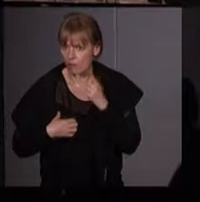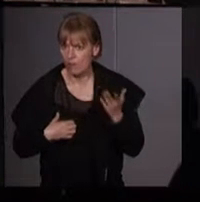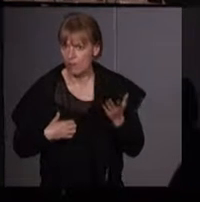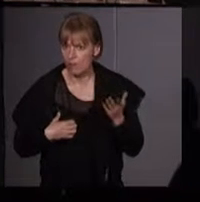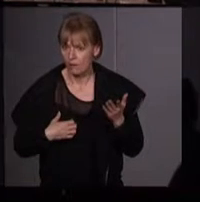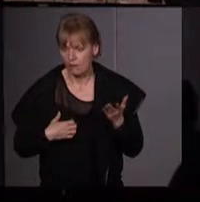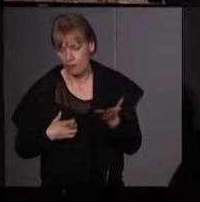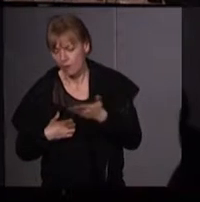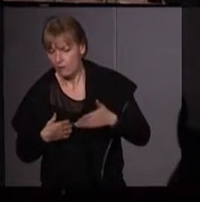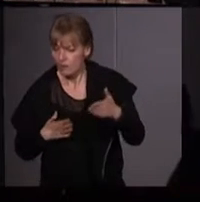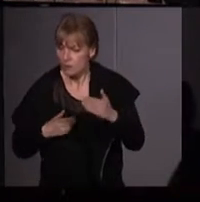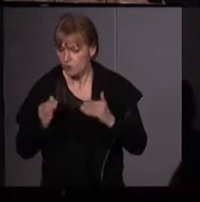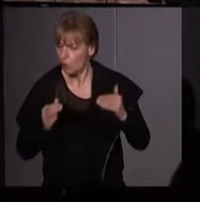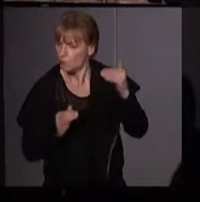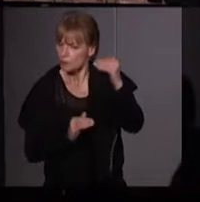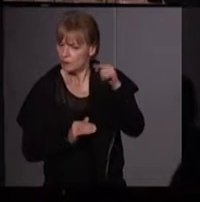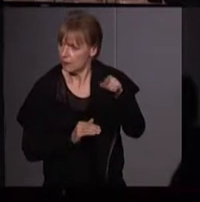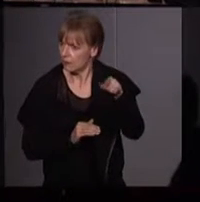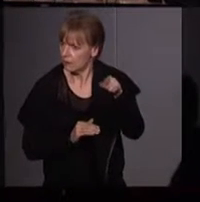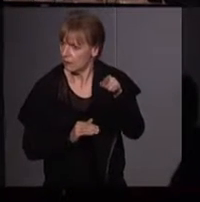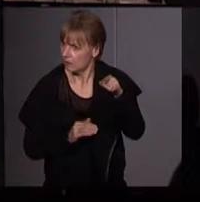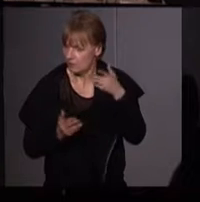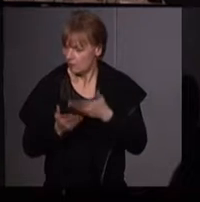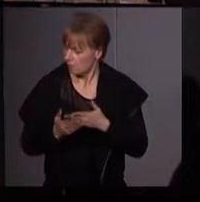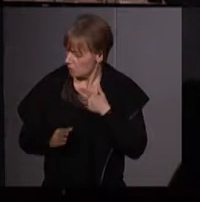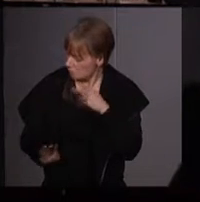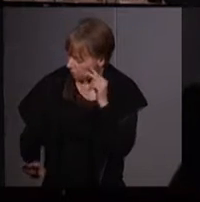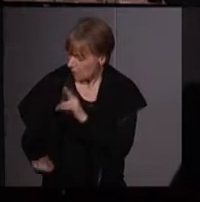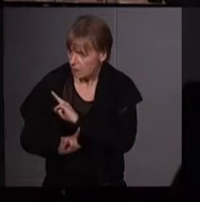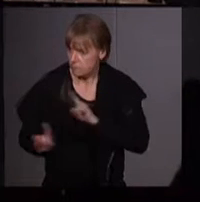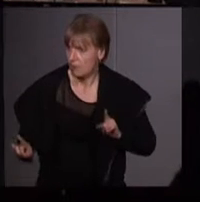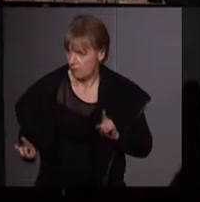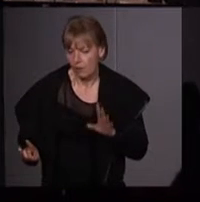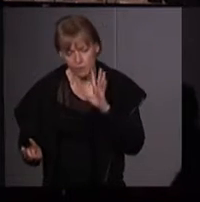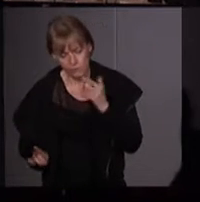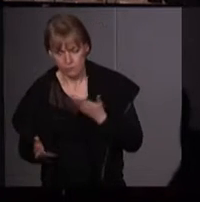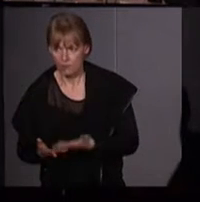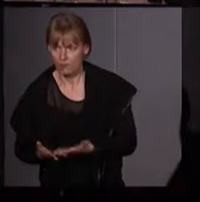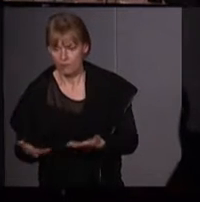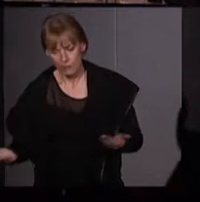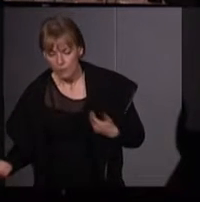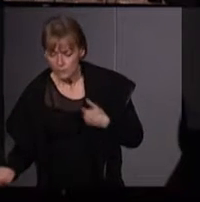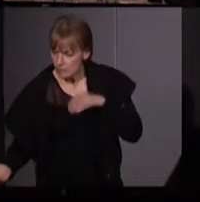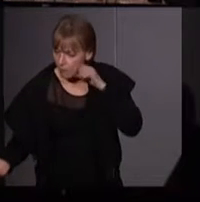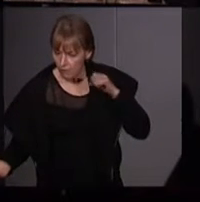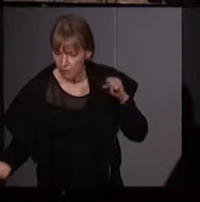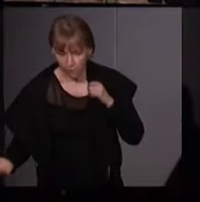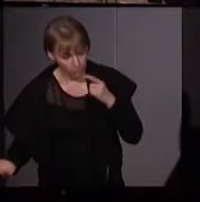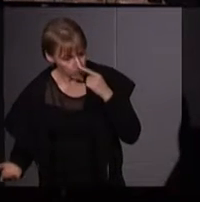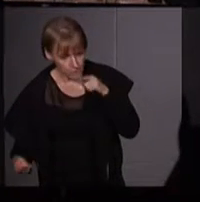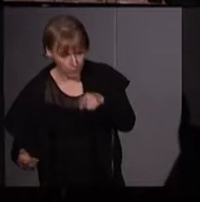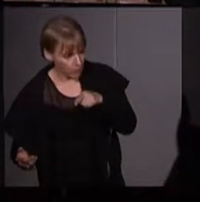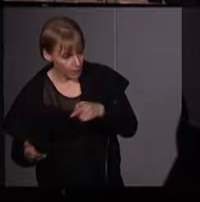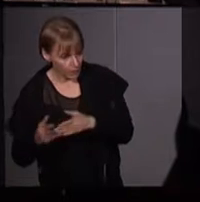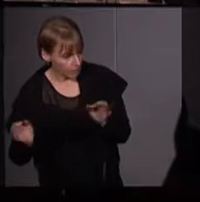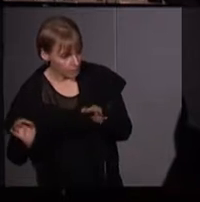autorités ne leur prêtent absolument pas attention. Donc, au moment où elles apprennent que personne ne les attend à